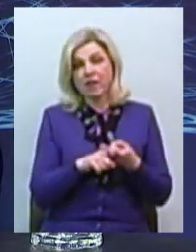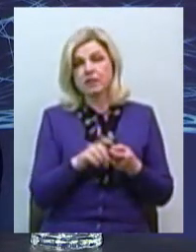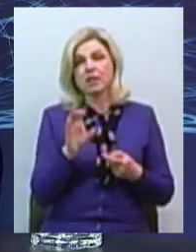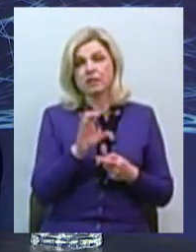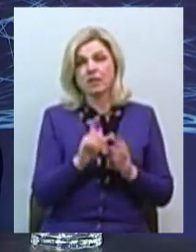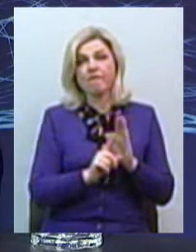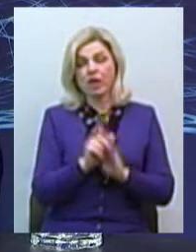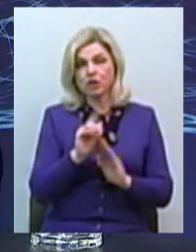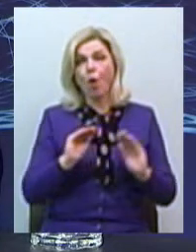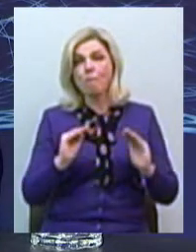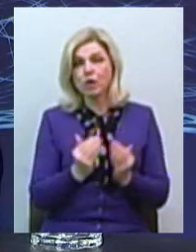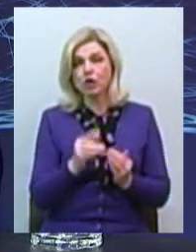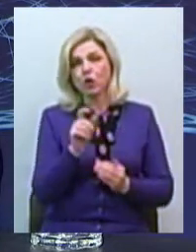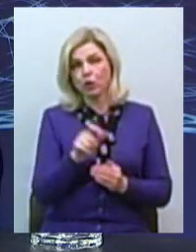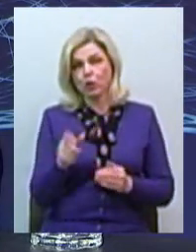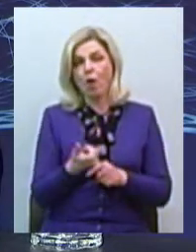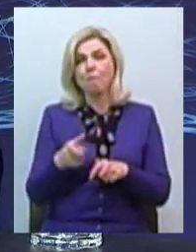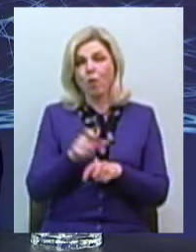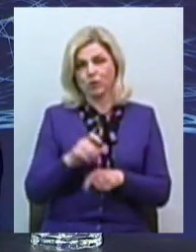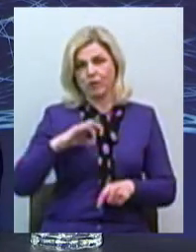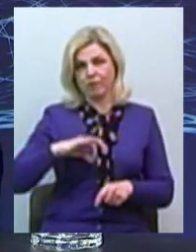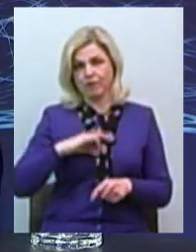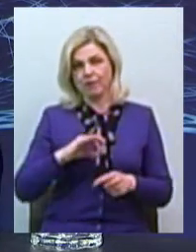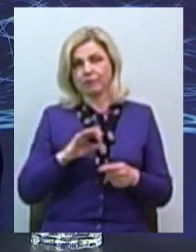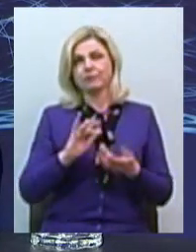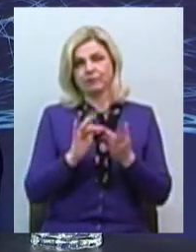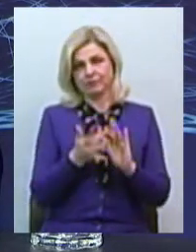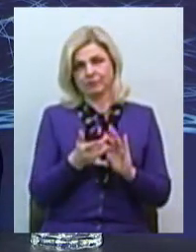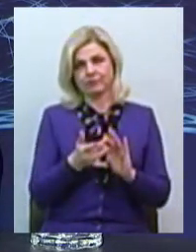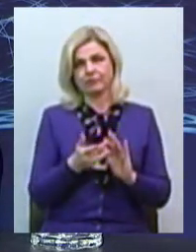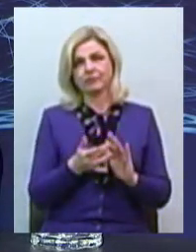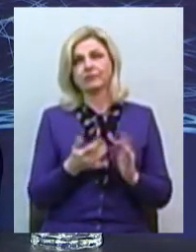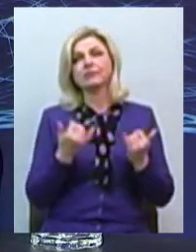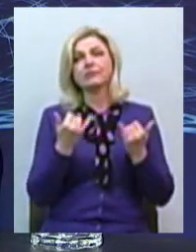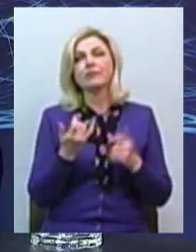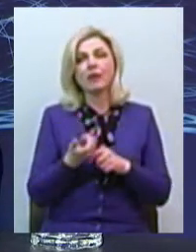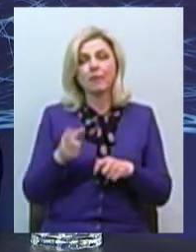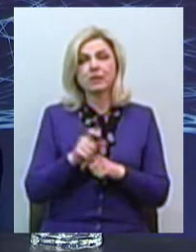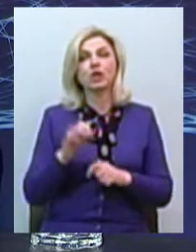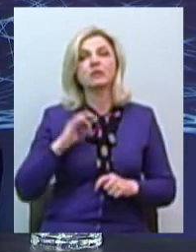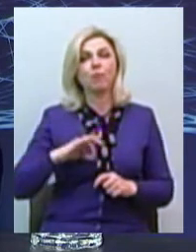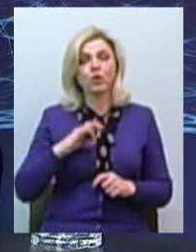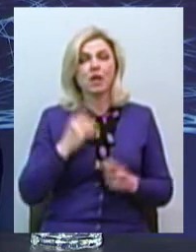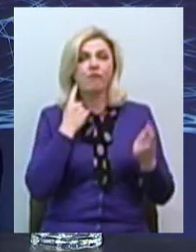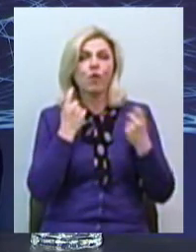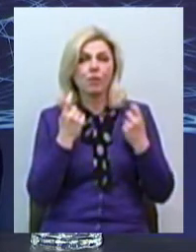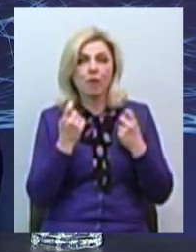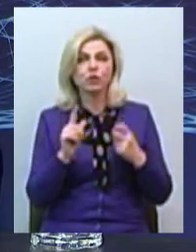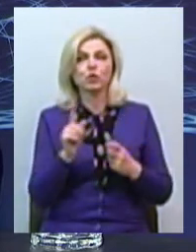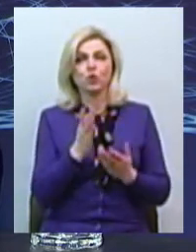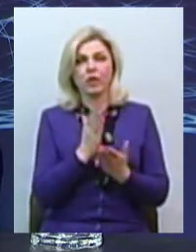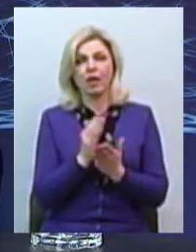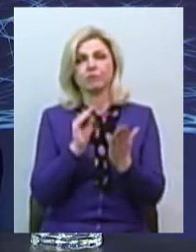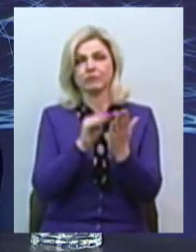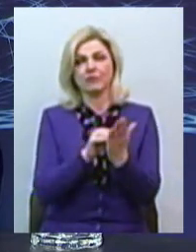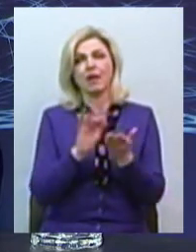веденням цих обмежень, люди більше користуються онлайн-засобами і більше користуються саме інформацією, яка розміщена на